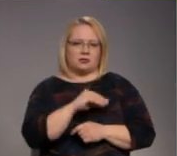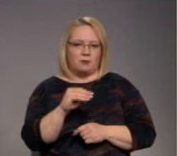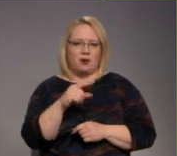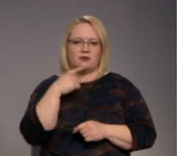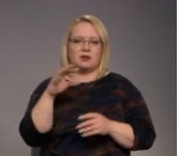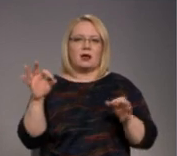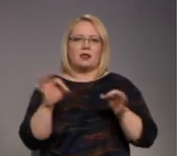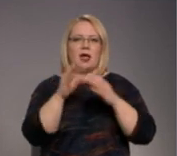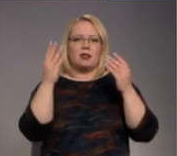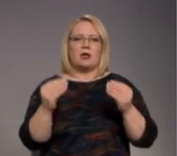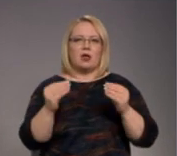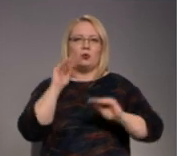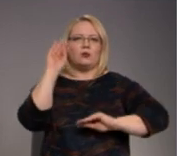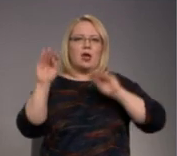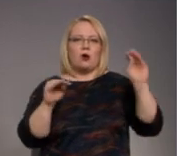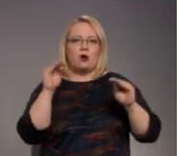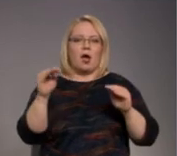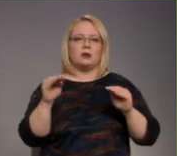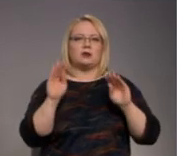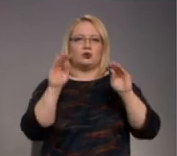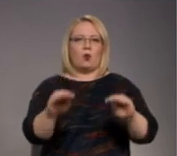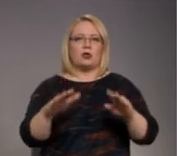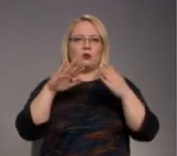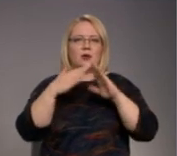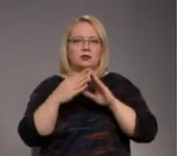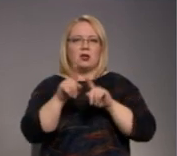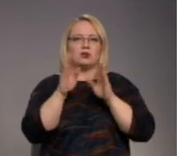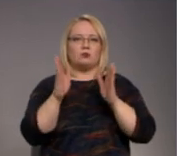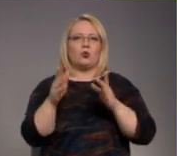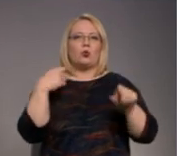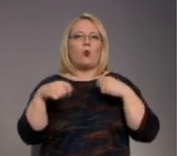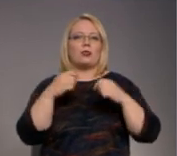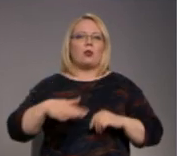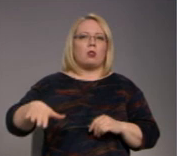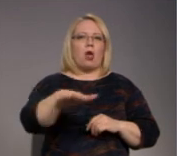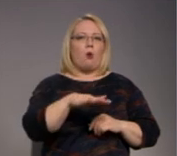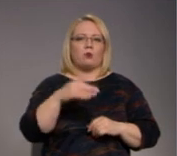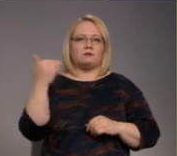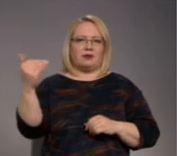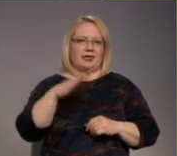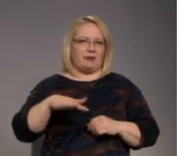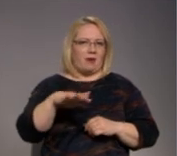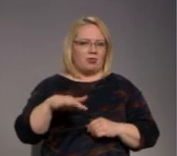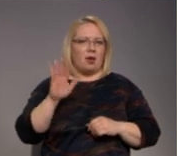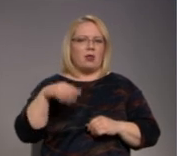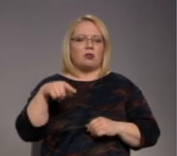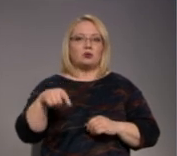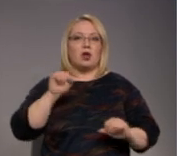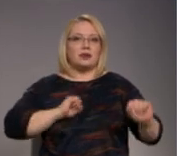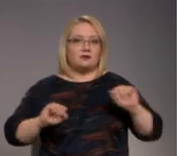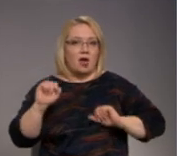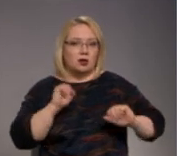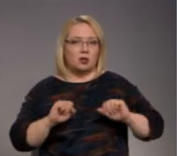izvietojot pilsētā, mēs atkal radīt arī tādu, kā zinām, rotai laukumu priekš ģimenēm. Lai izvairītos un